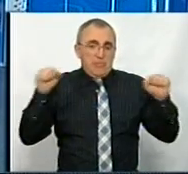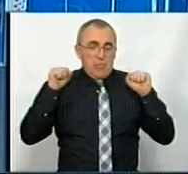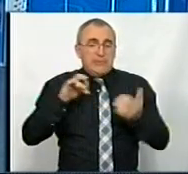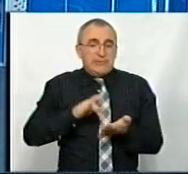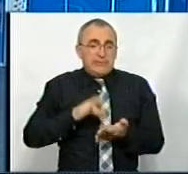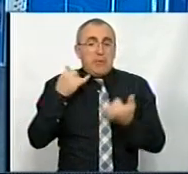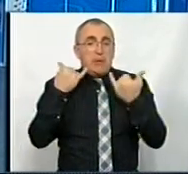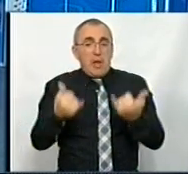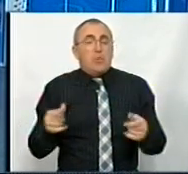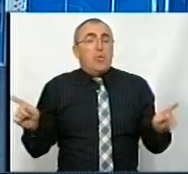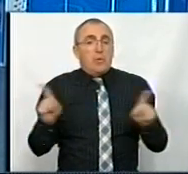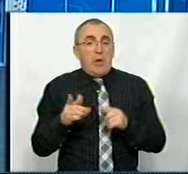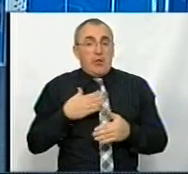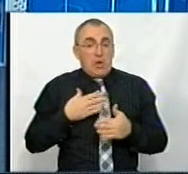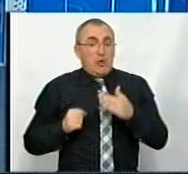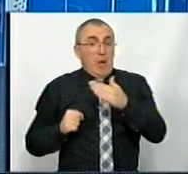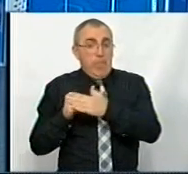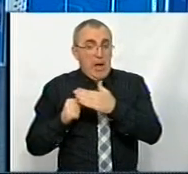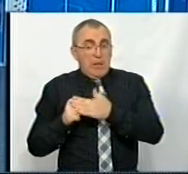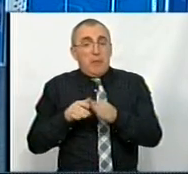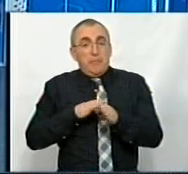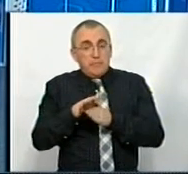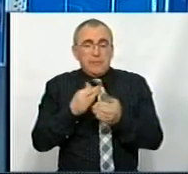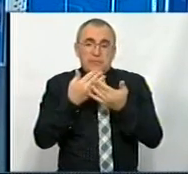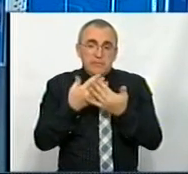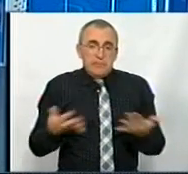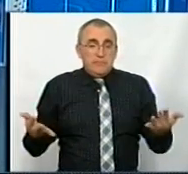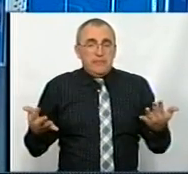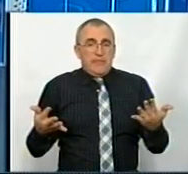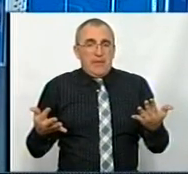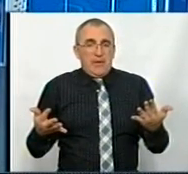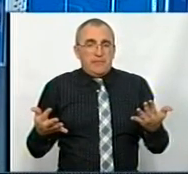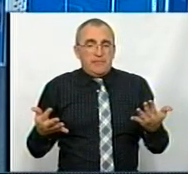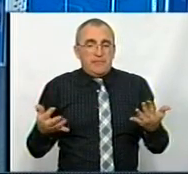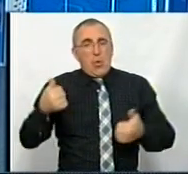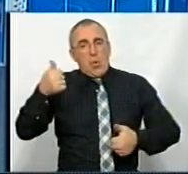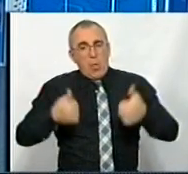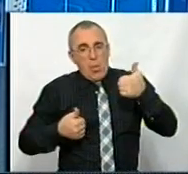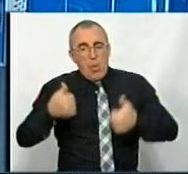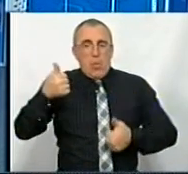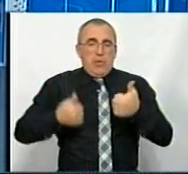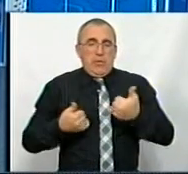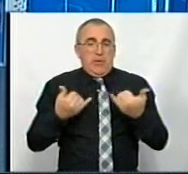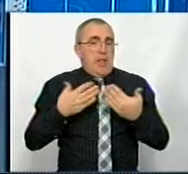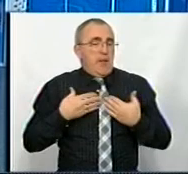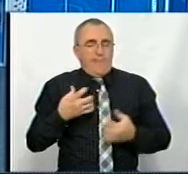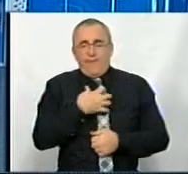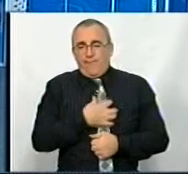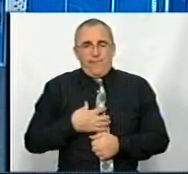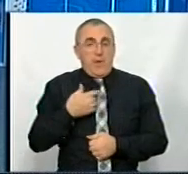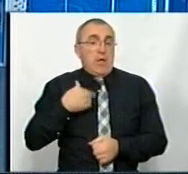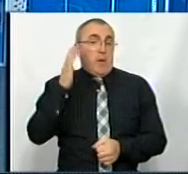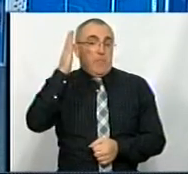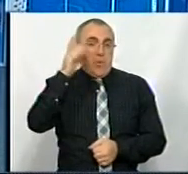центром для того, щоб на нашій базі проводяться різні номанітні конкурси, змагання. Для нас це важливо, тому що це наші